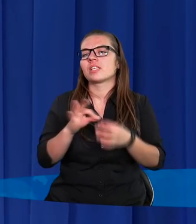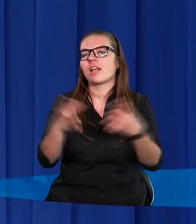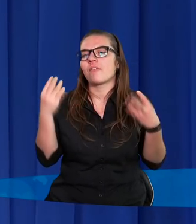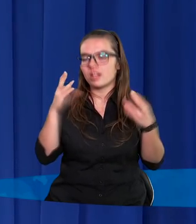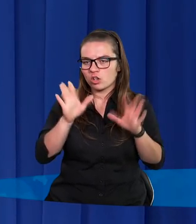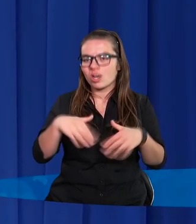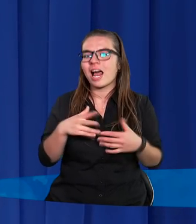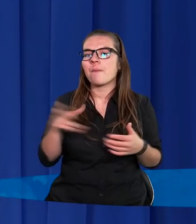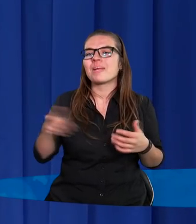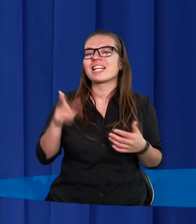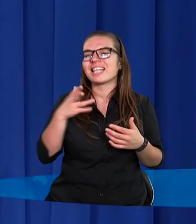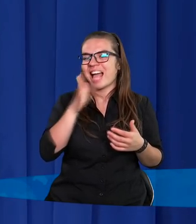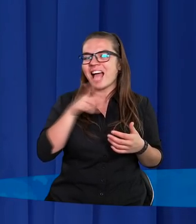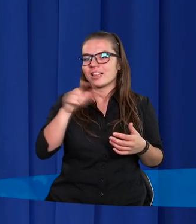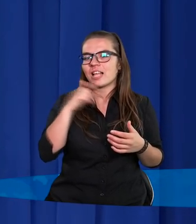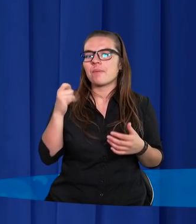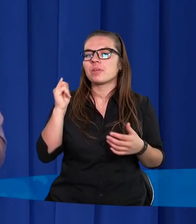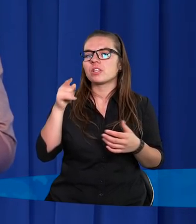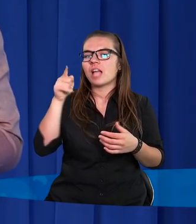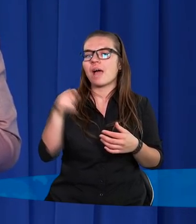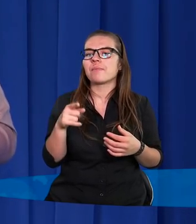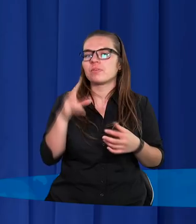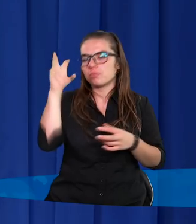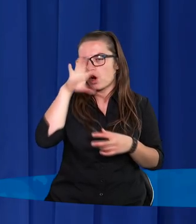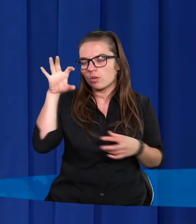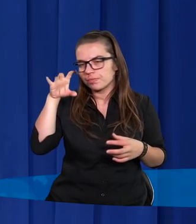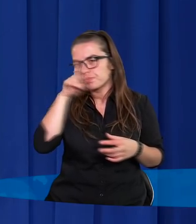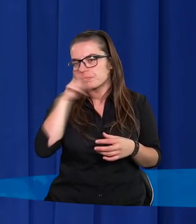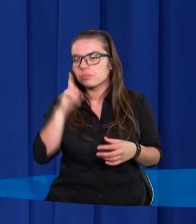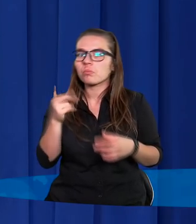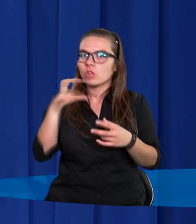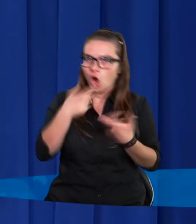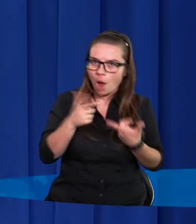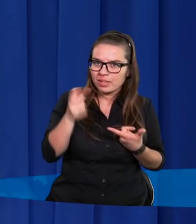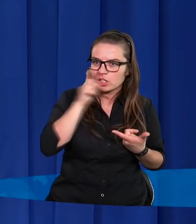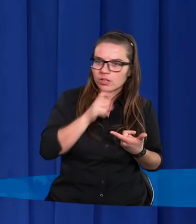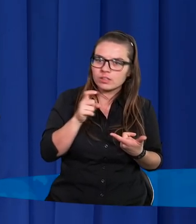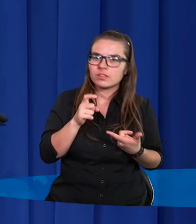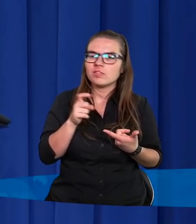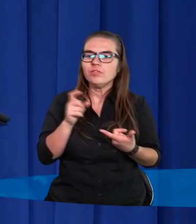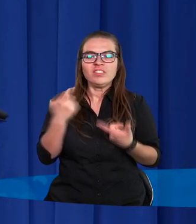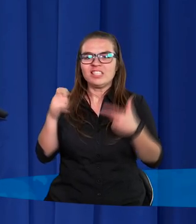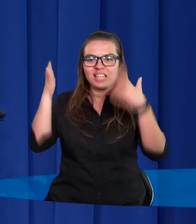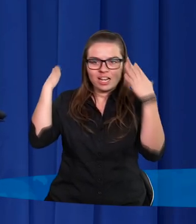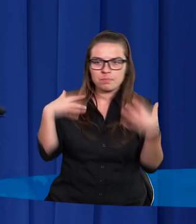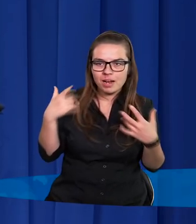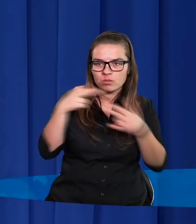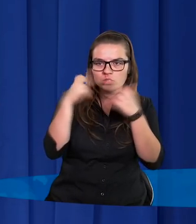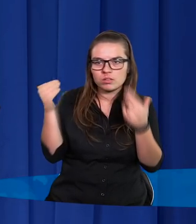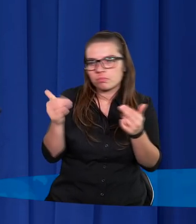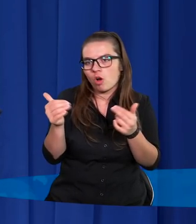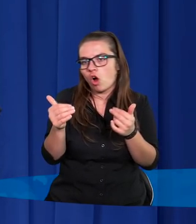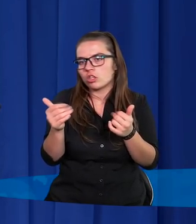ministrantem, a później różne koleje losu i tak człowiek się przygląda. Robię coś złego, o nic nie spadło z nieba.